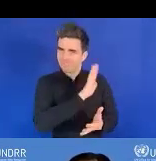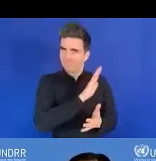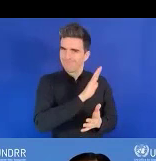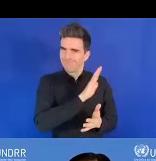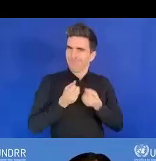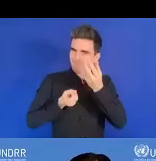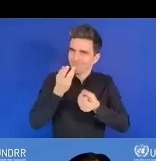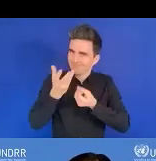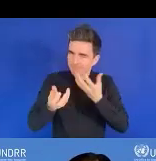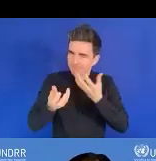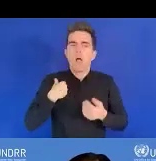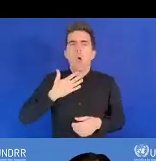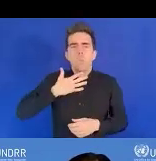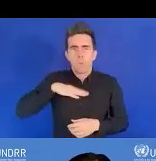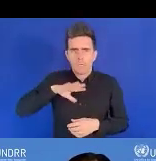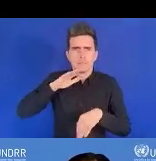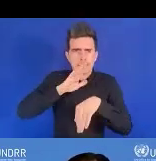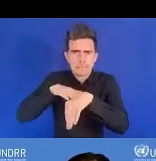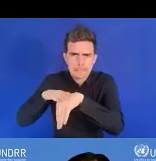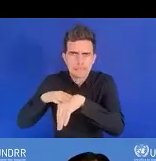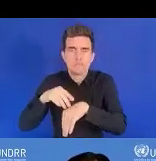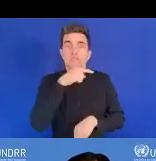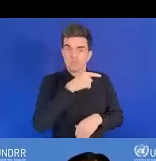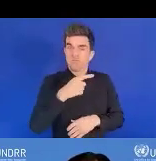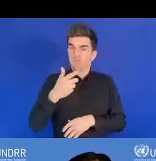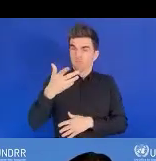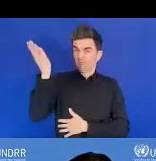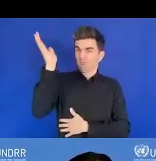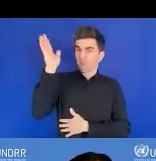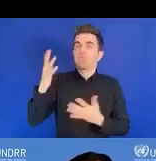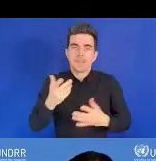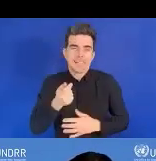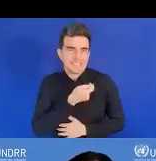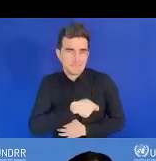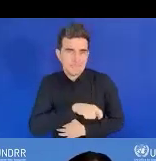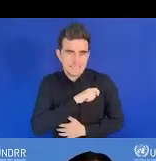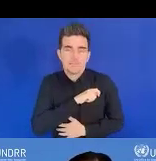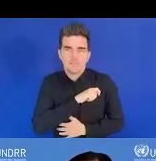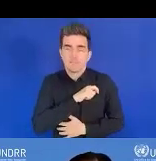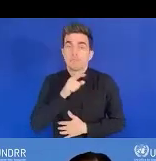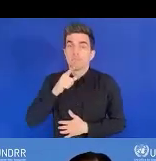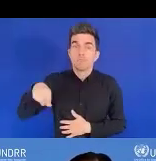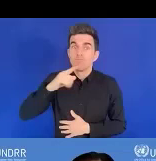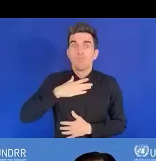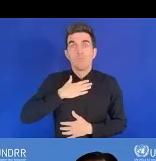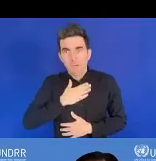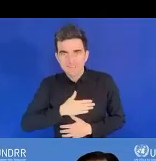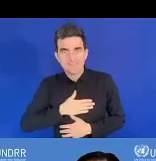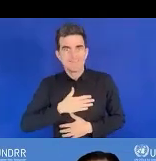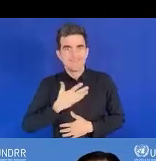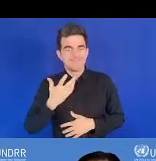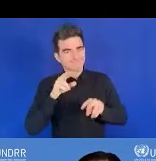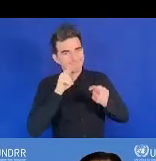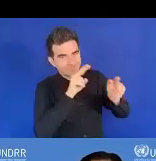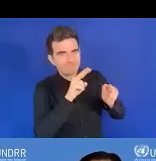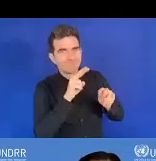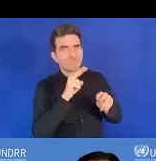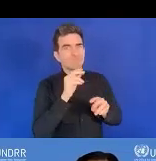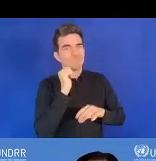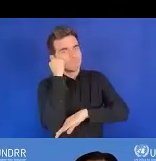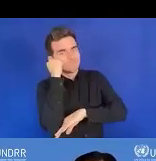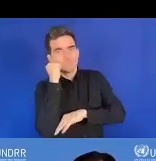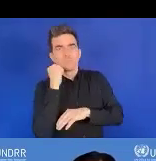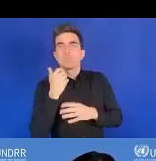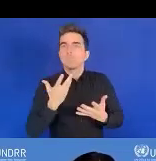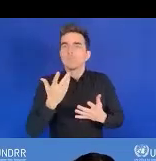va faire une présentation en espagnol. Donc, pour ceux-là qui souhaitent écouter l'interprétation en langue anglaise ou en langue